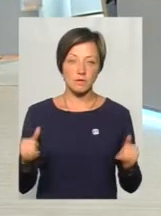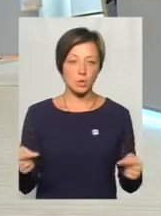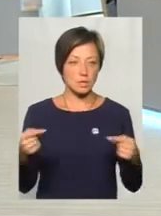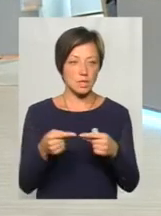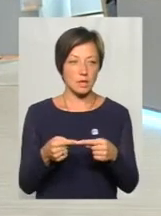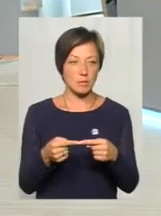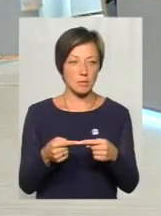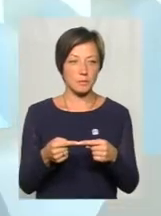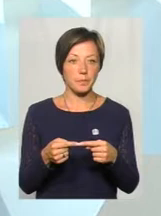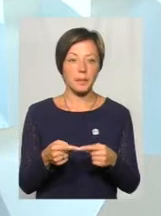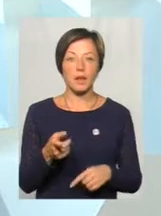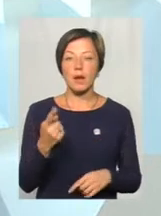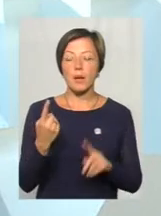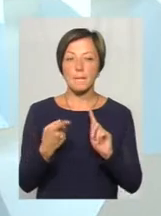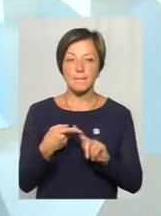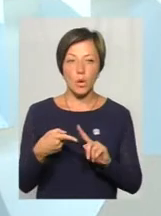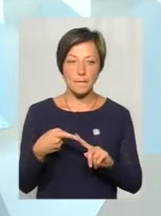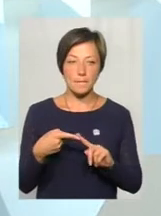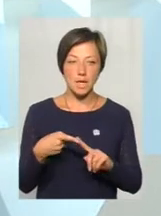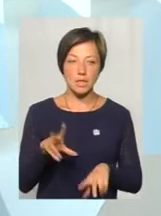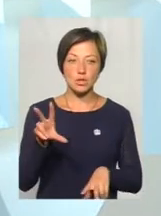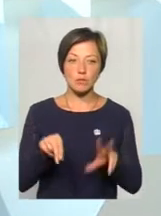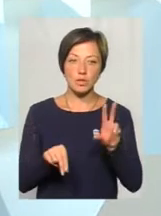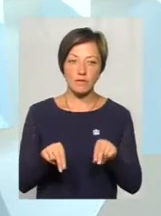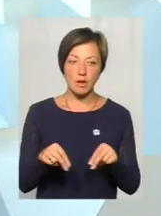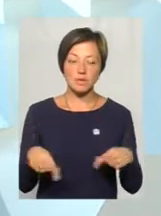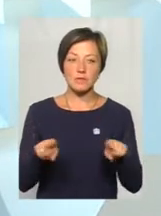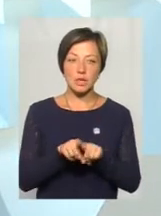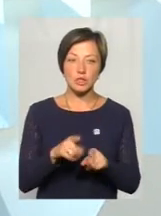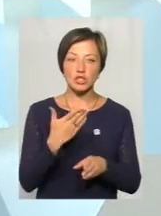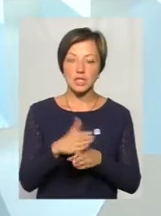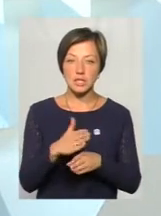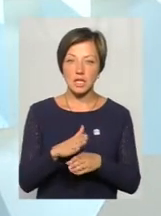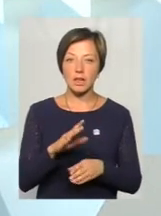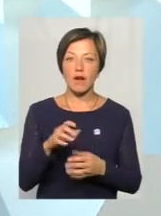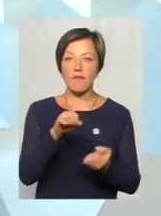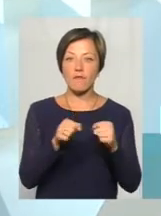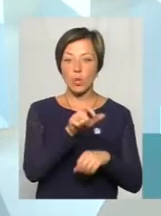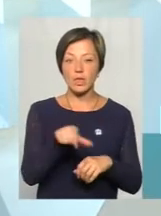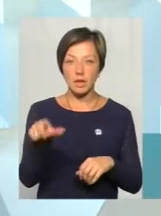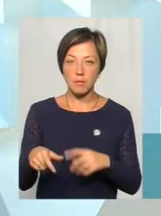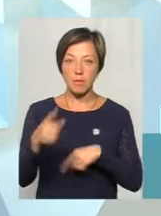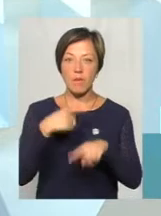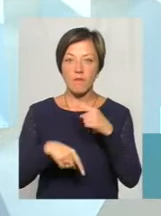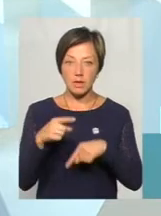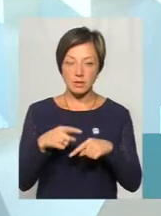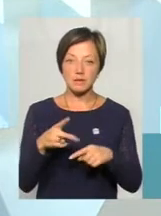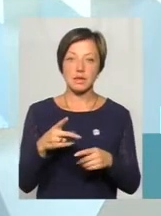транспортних галузей? По-перше, ми сподіваємося, що все ж таки частина водіїв повернеться після сезонних заробітків.